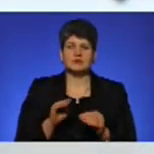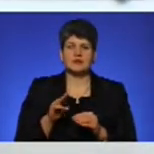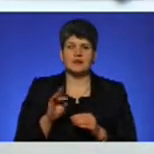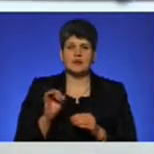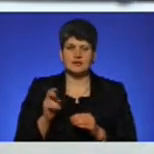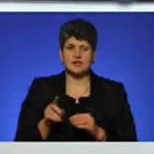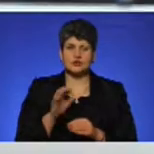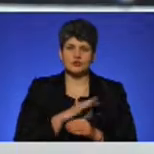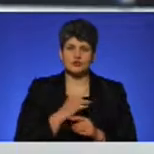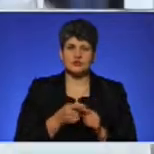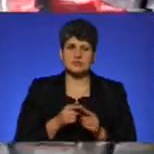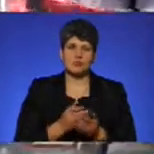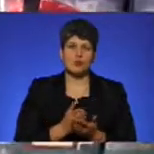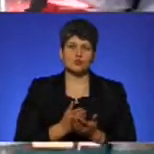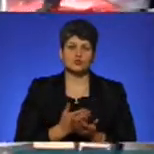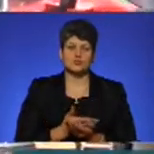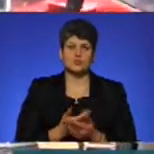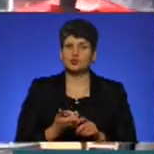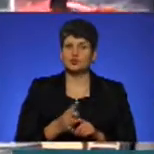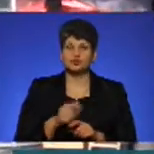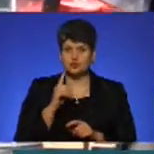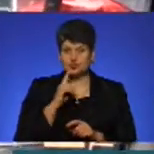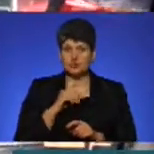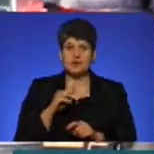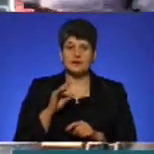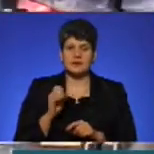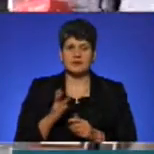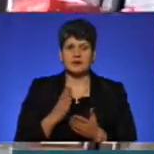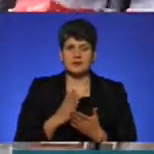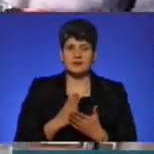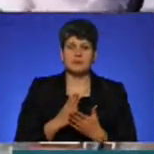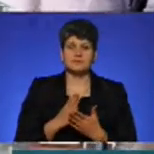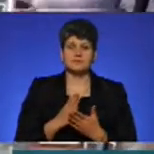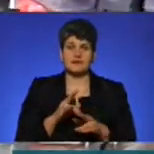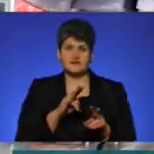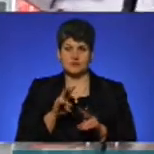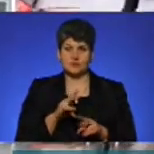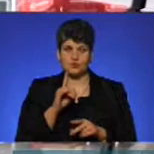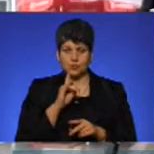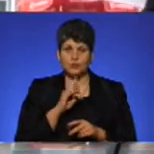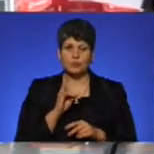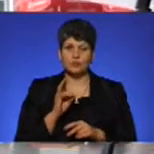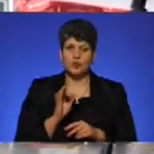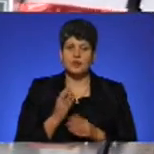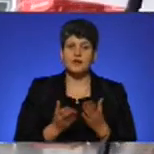користуються цією послугою. Дуже зручно, трекер є, відслідувати дуже удобно, але